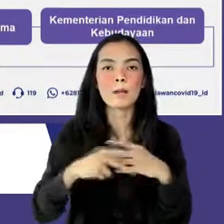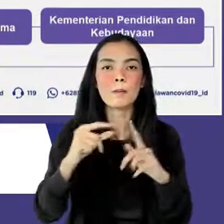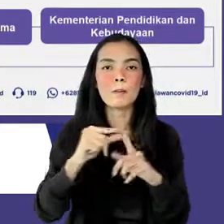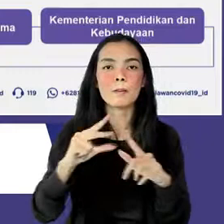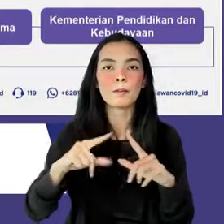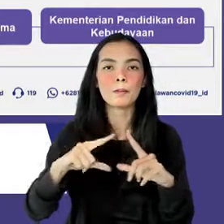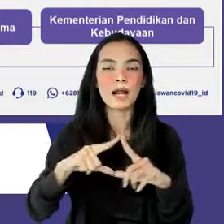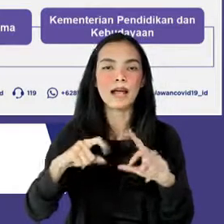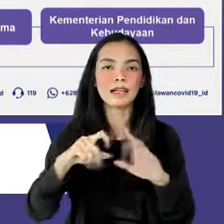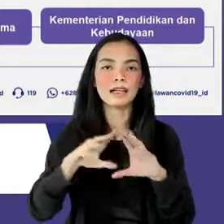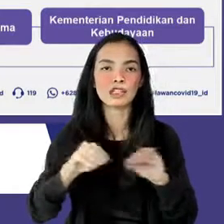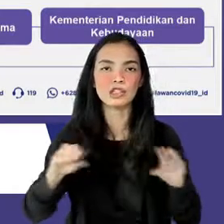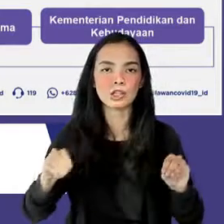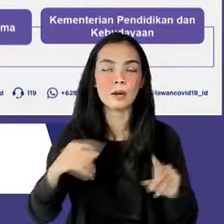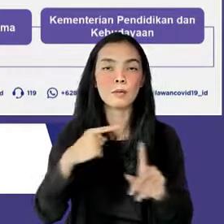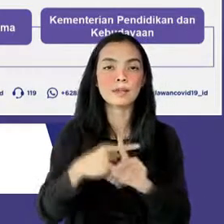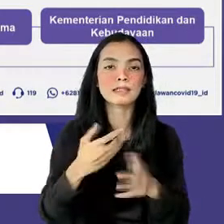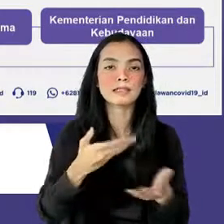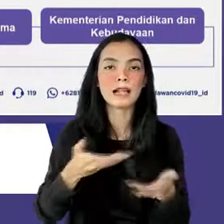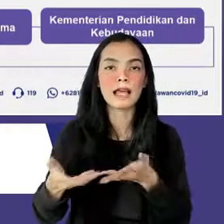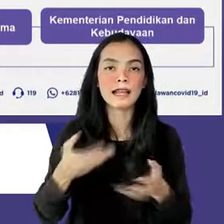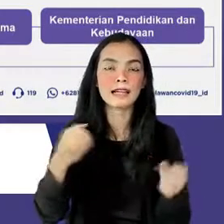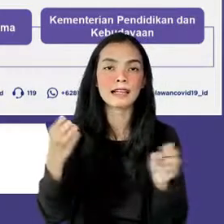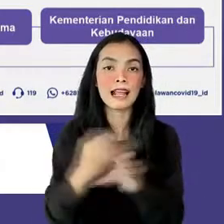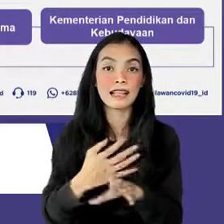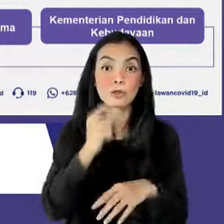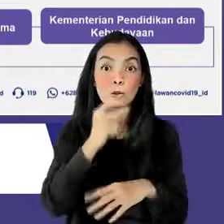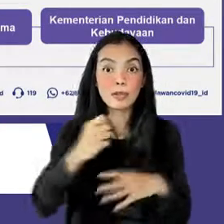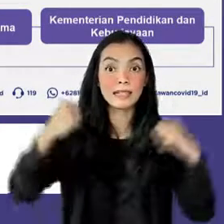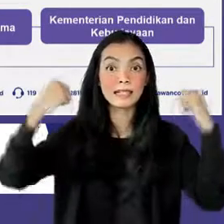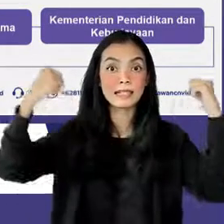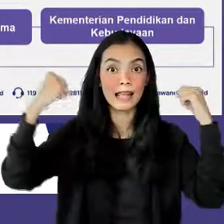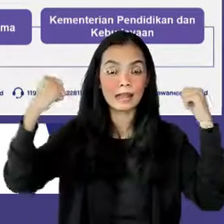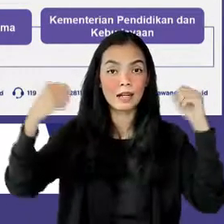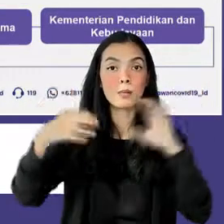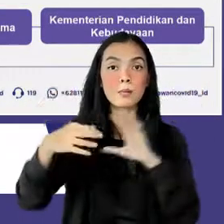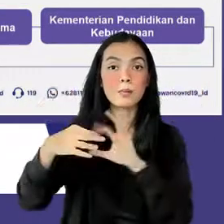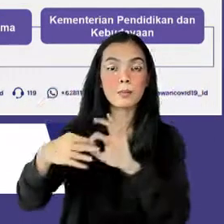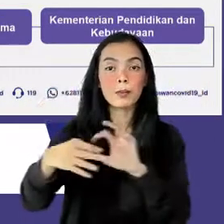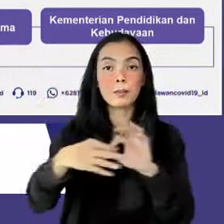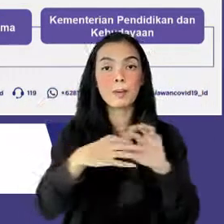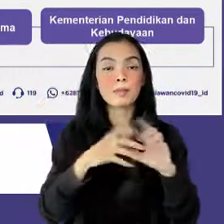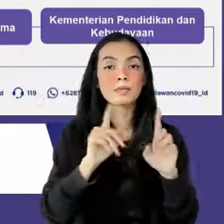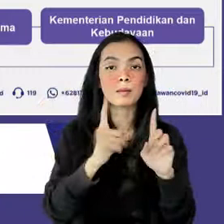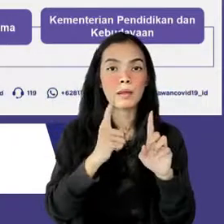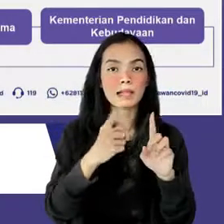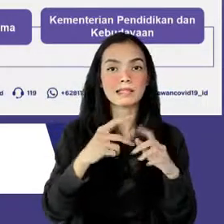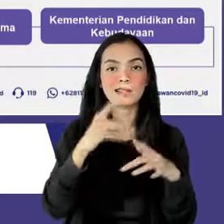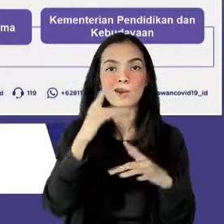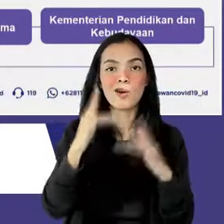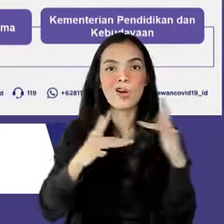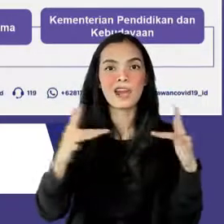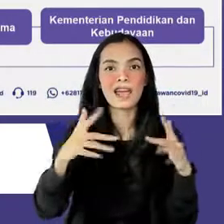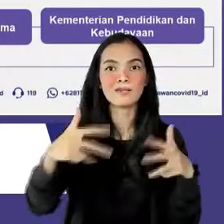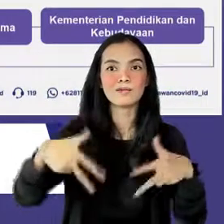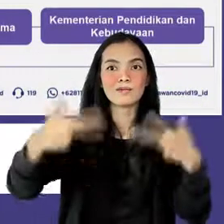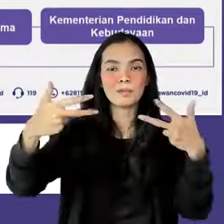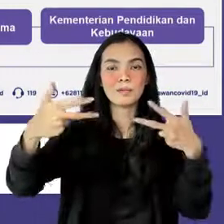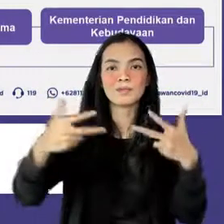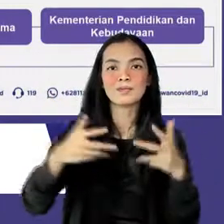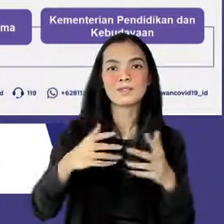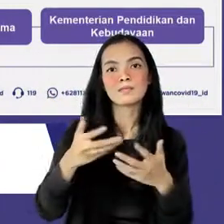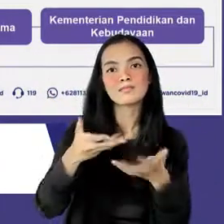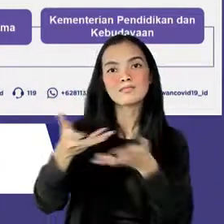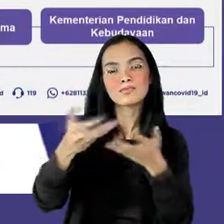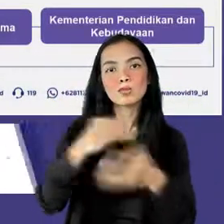itu pemberian layanan kesehatan gratis melalui kerjasama dengan 11 telemedicine dan pemberian obat dan vitamin gratis